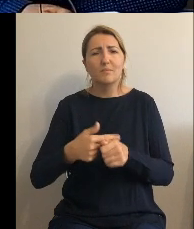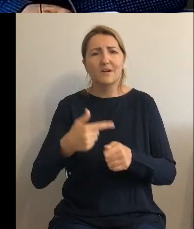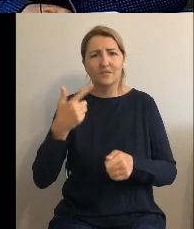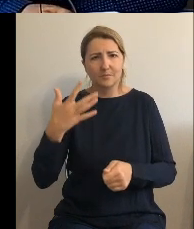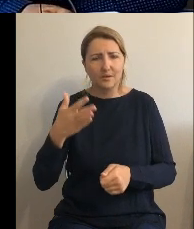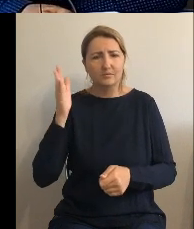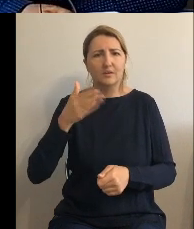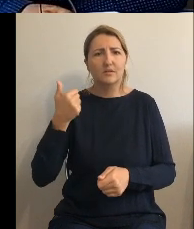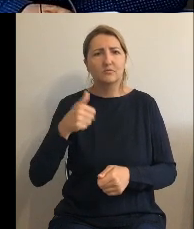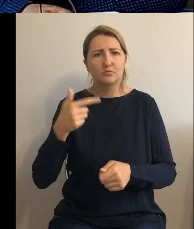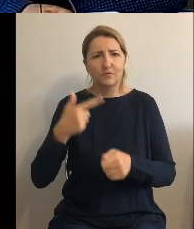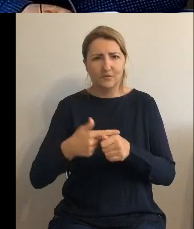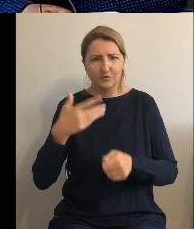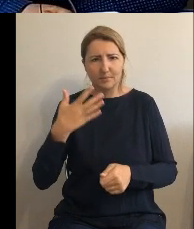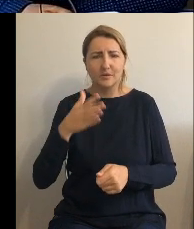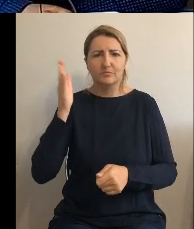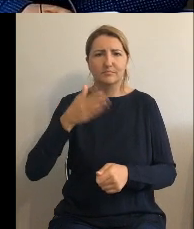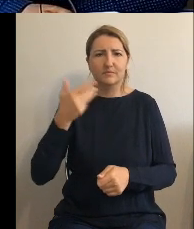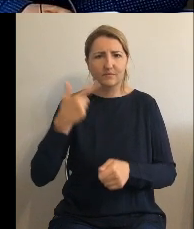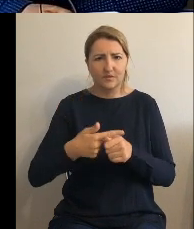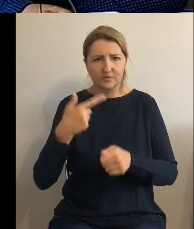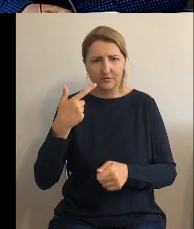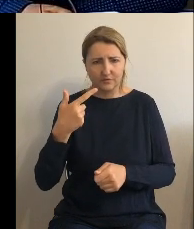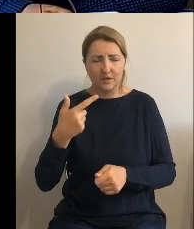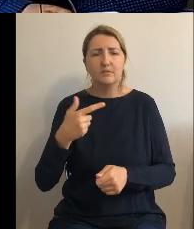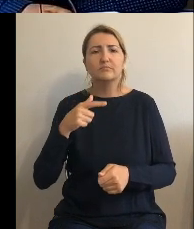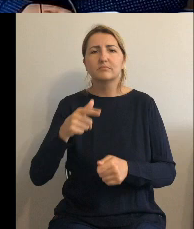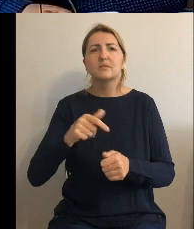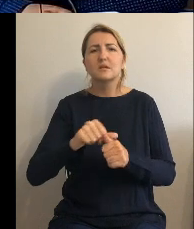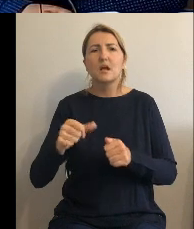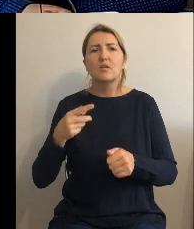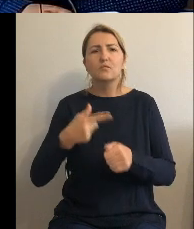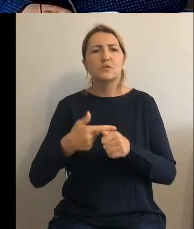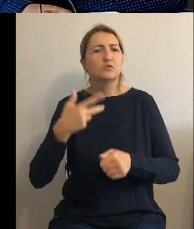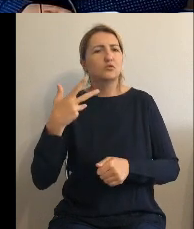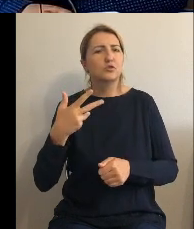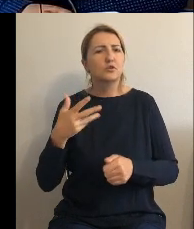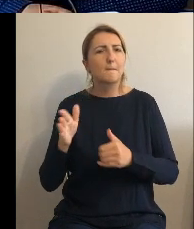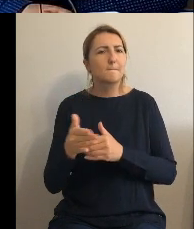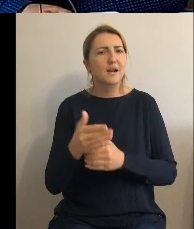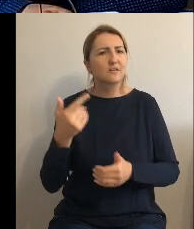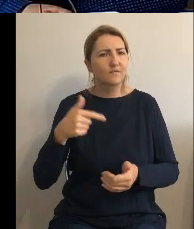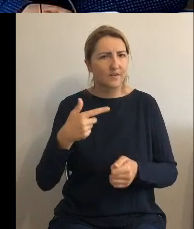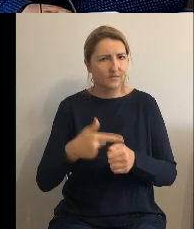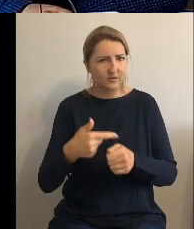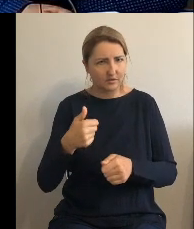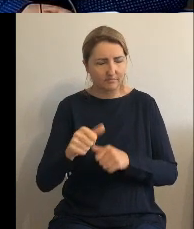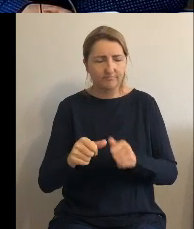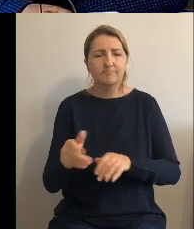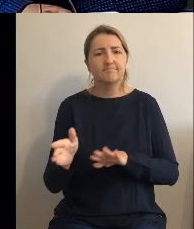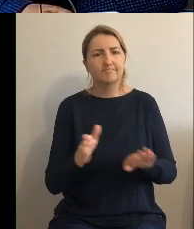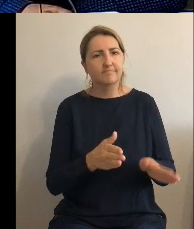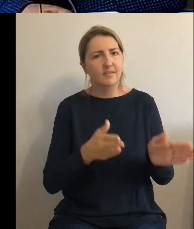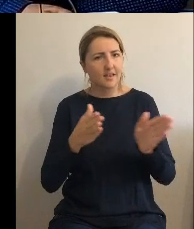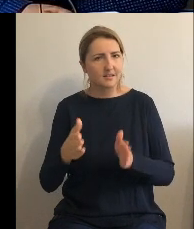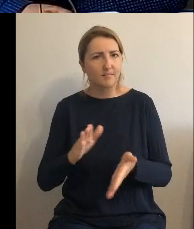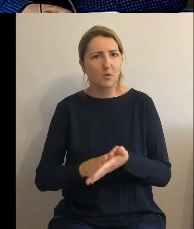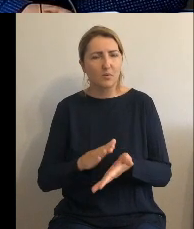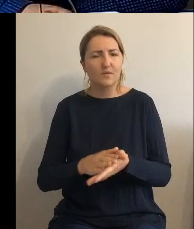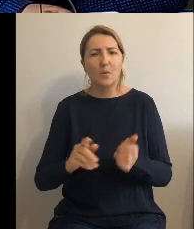rady gminy Gruta z dnia 30 marca 2021 roku. Uchwała numer 26